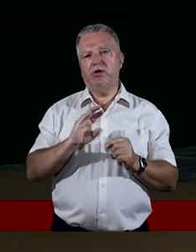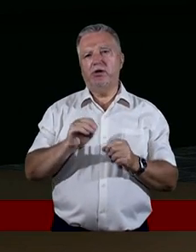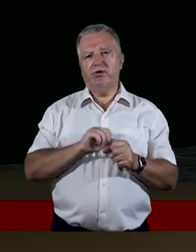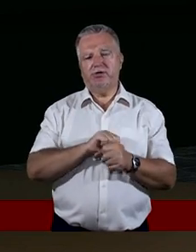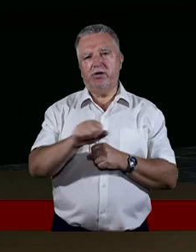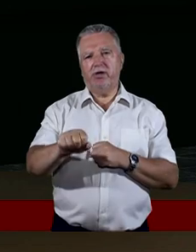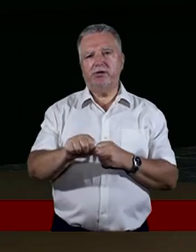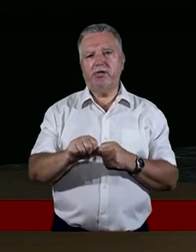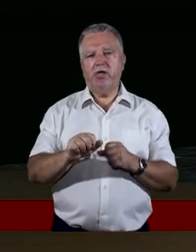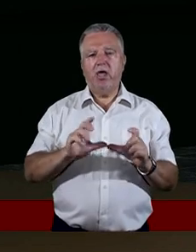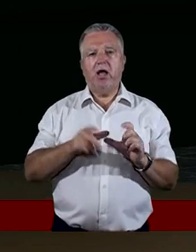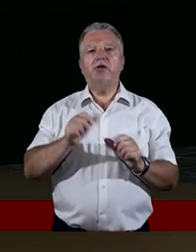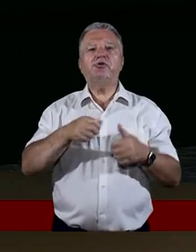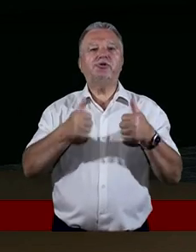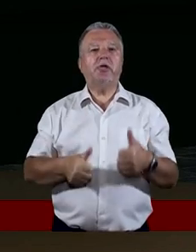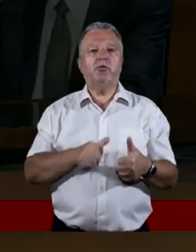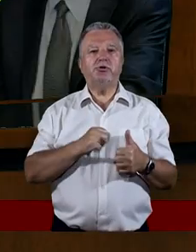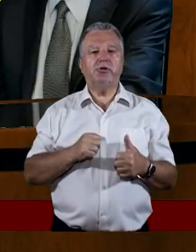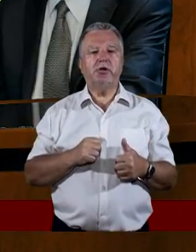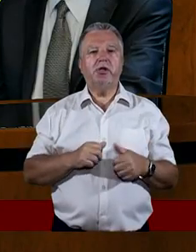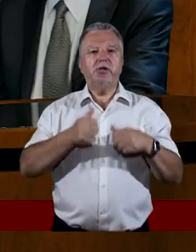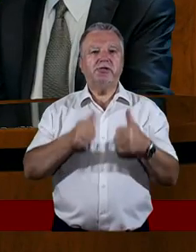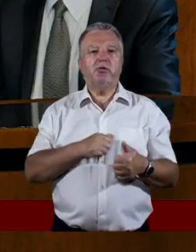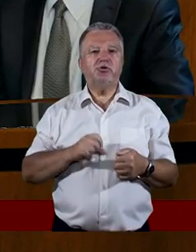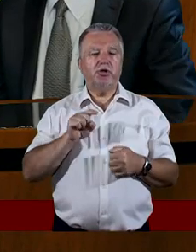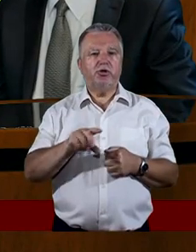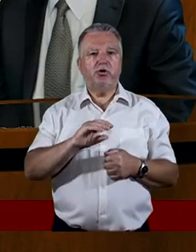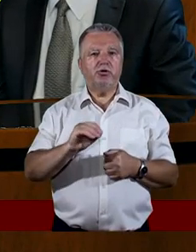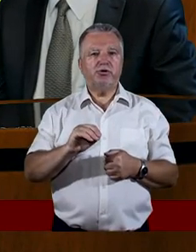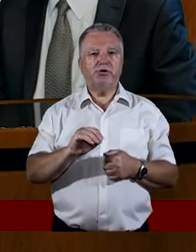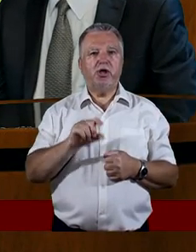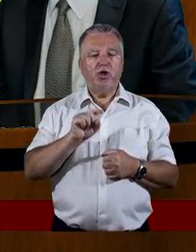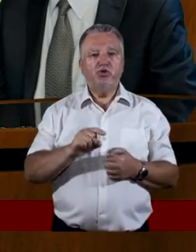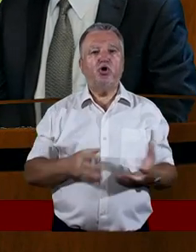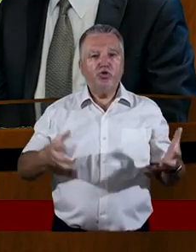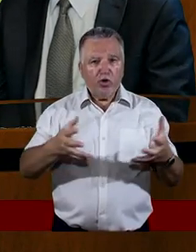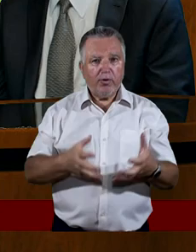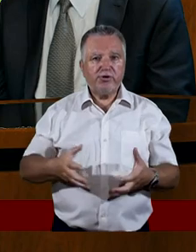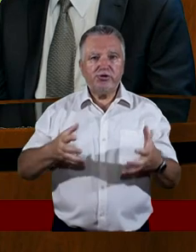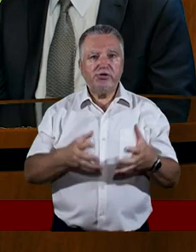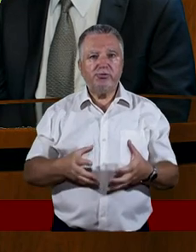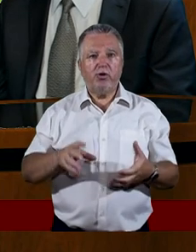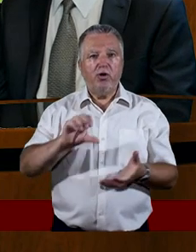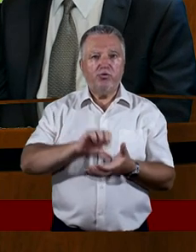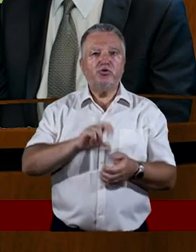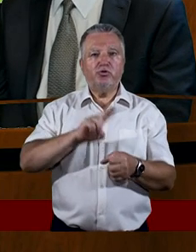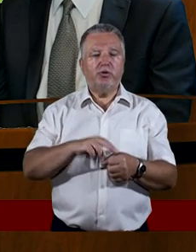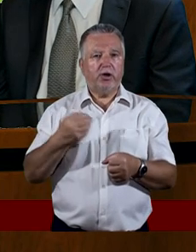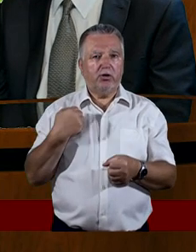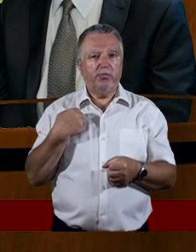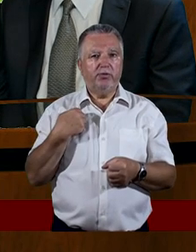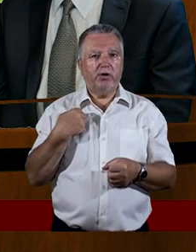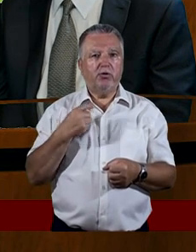ogóle, że On jest. No i co się stało? Stało się to, że to towarzystwo Jego wciągnęło i